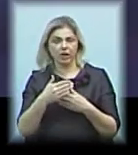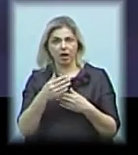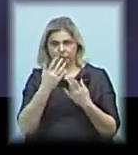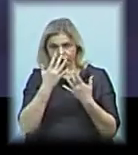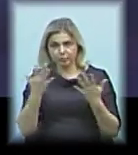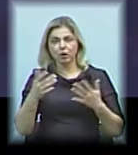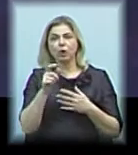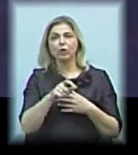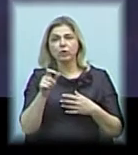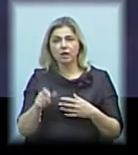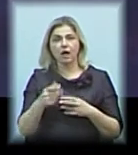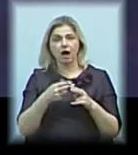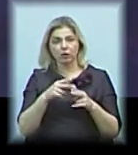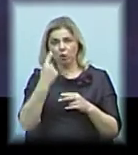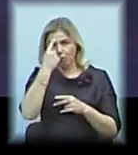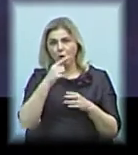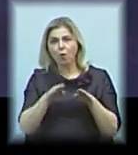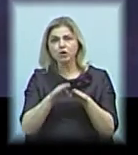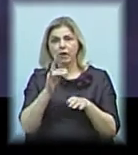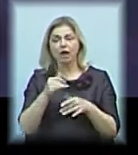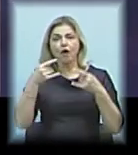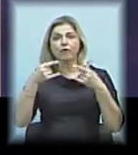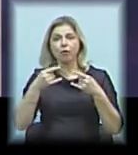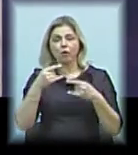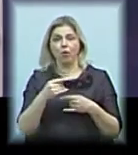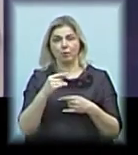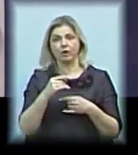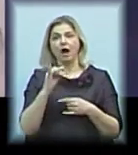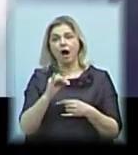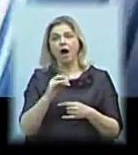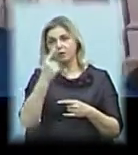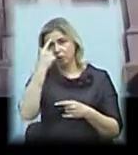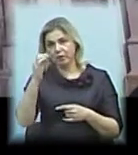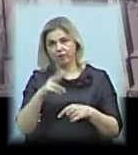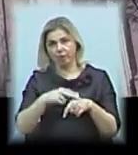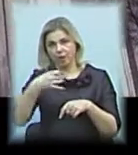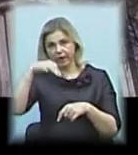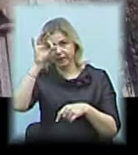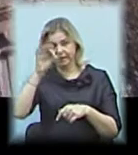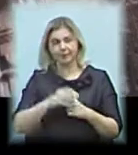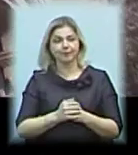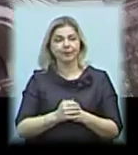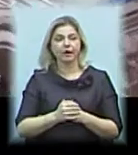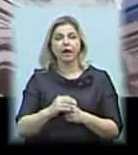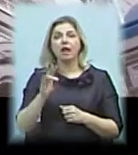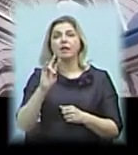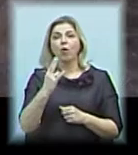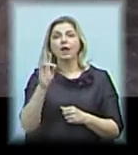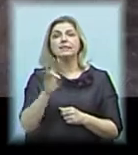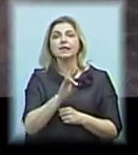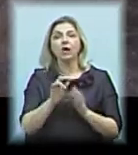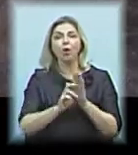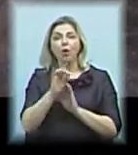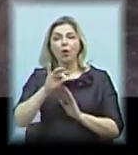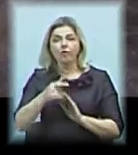схожих на фоторобот розшукуваного гвалтівника, а повідомляти свої підозри в поліцію. Парафіана Миколаївської церкви Олександра Невського